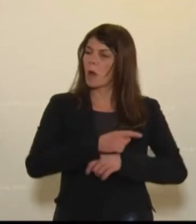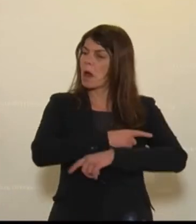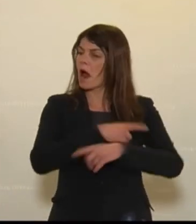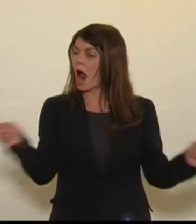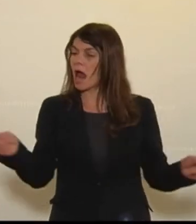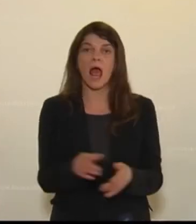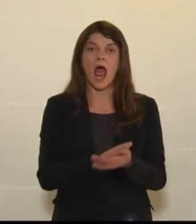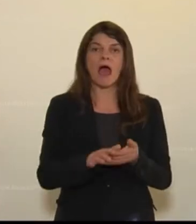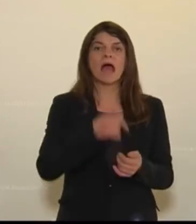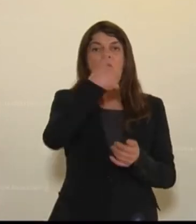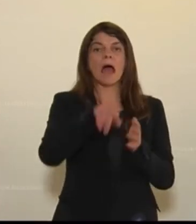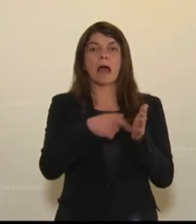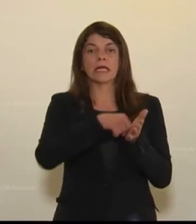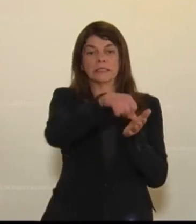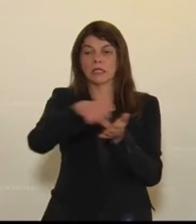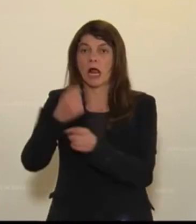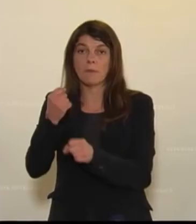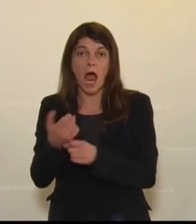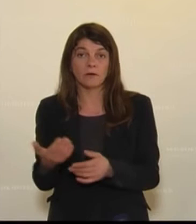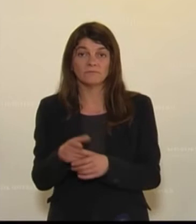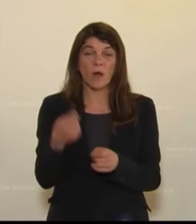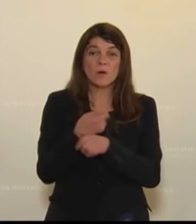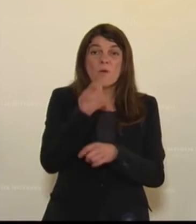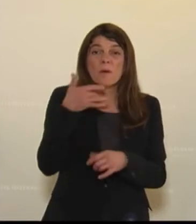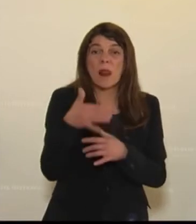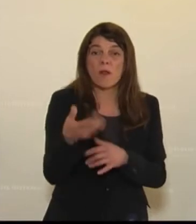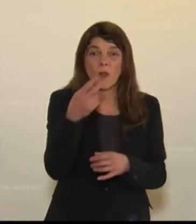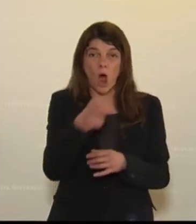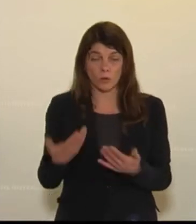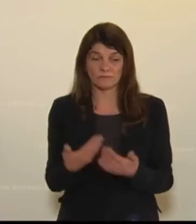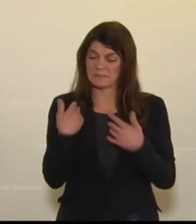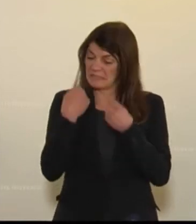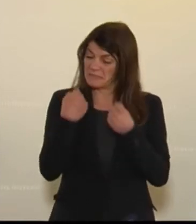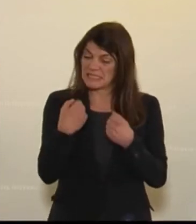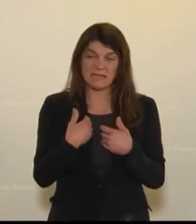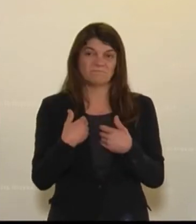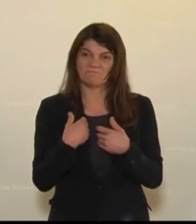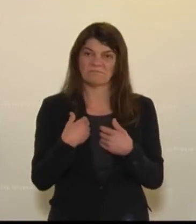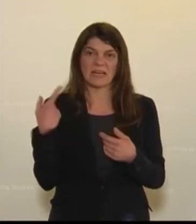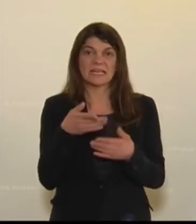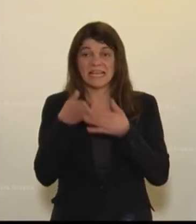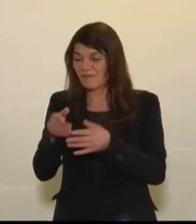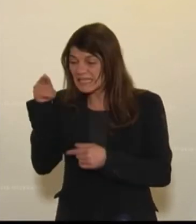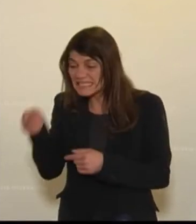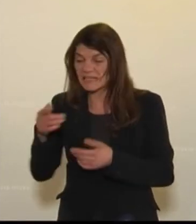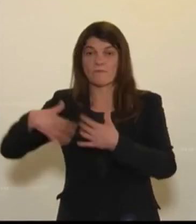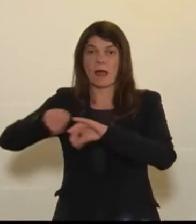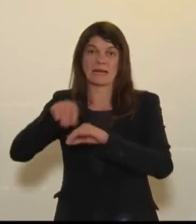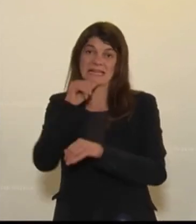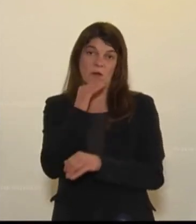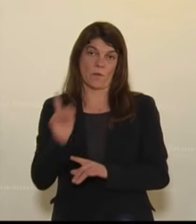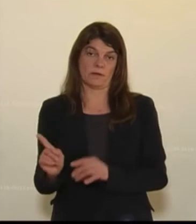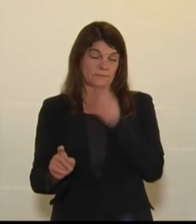Bevölkerung Einmalzahlungen ausschütten, die Hunderte von Millionen Euro kosten. Ich bin zutiefst davon überzeugt, es hilft diesen Familien nicht